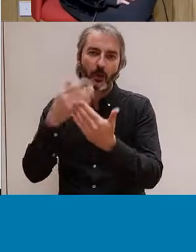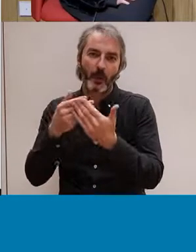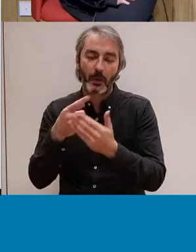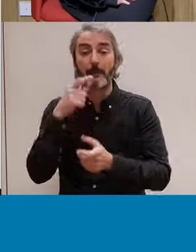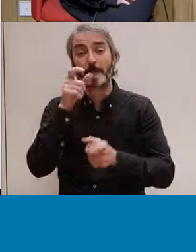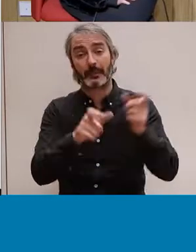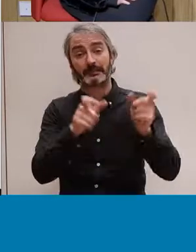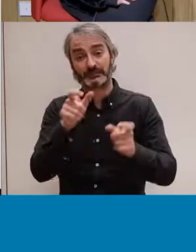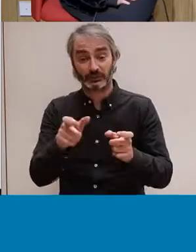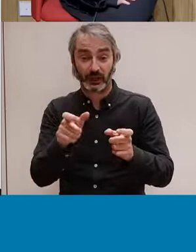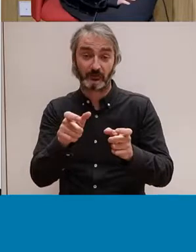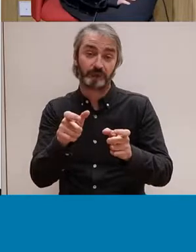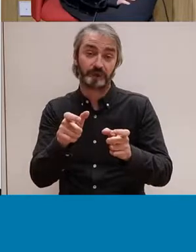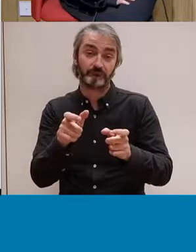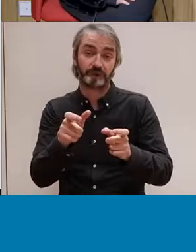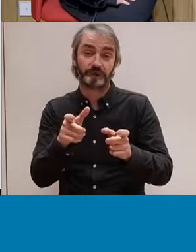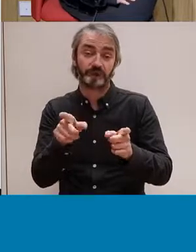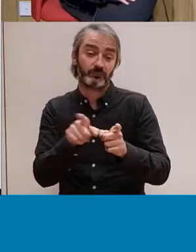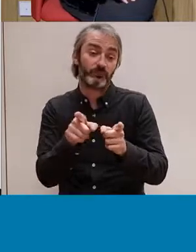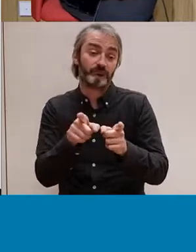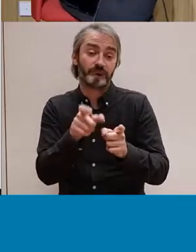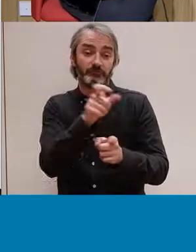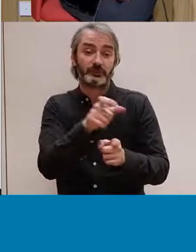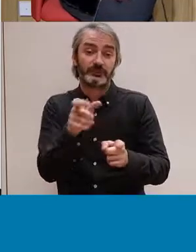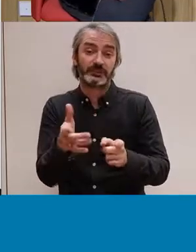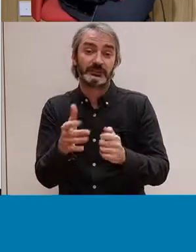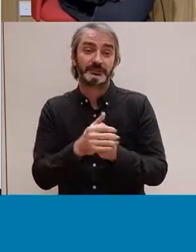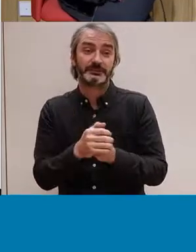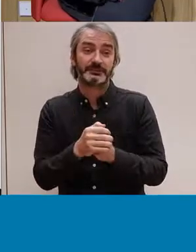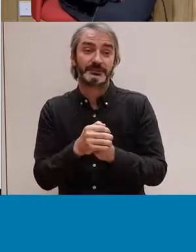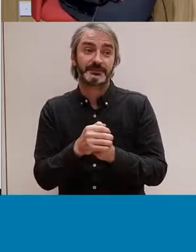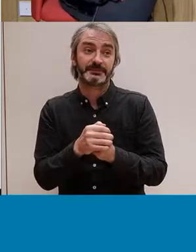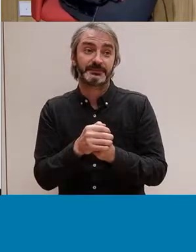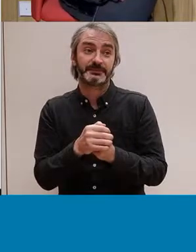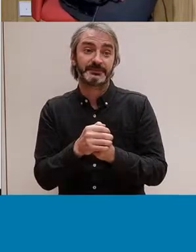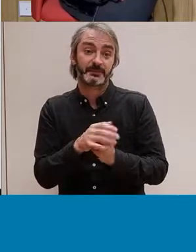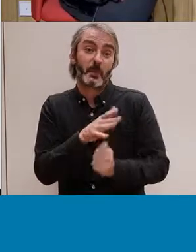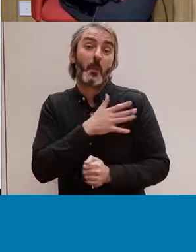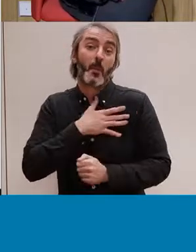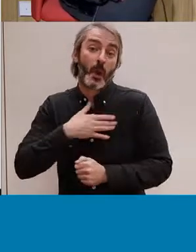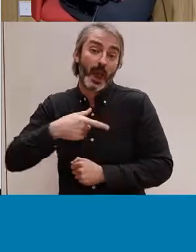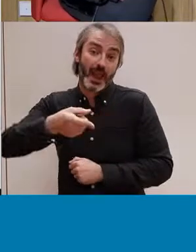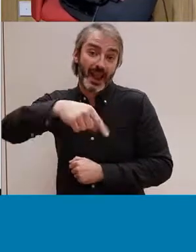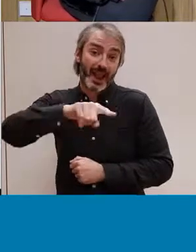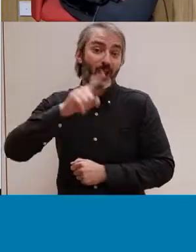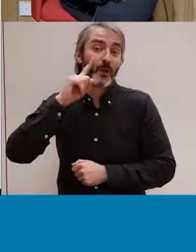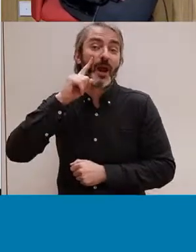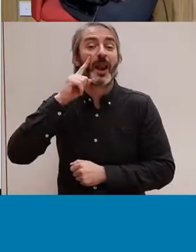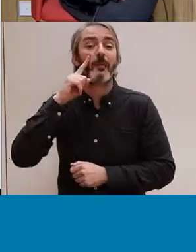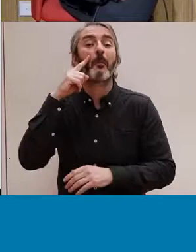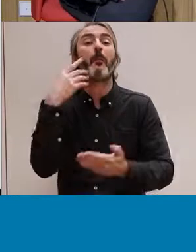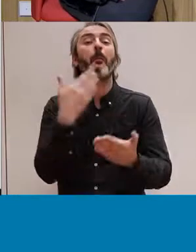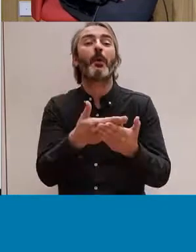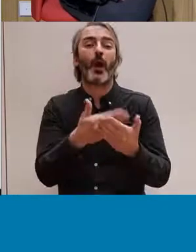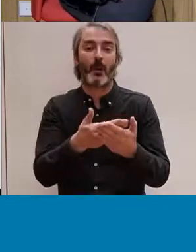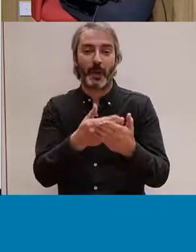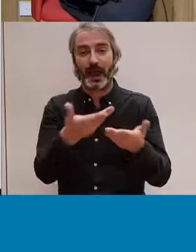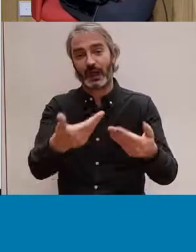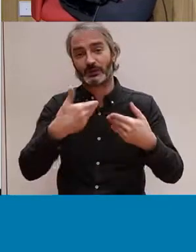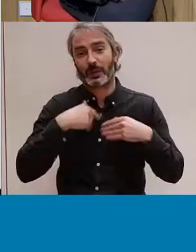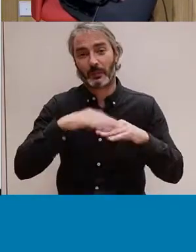diverses persones que ens van, bé, que ens van, que van voler ser el conejillo d'Índies del